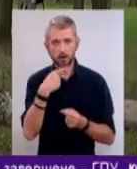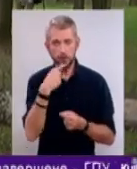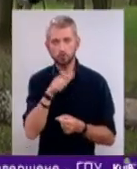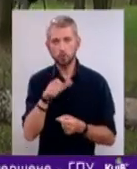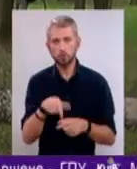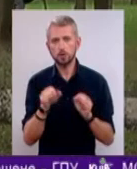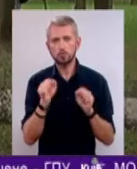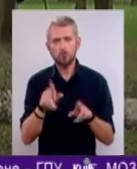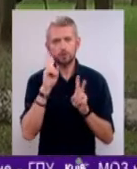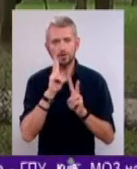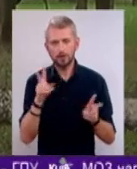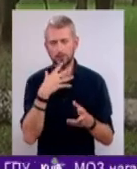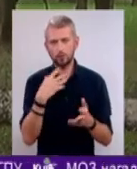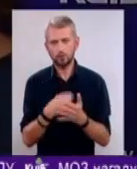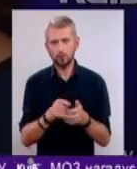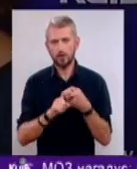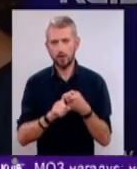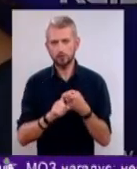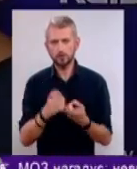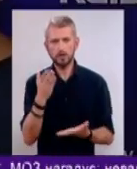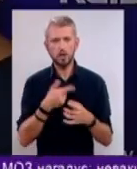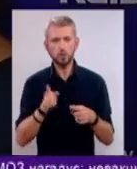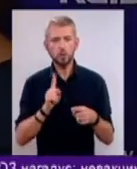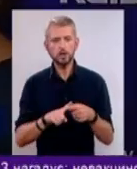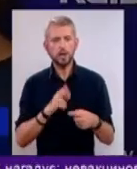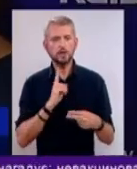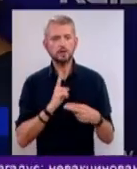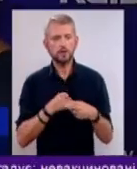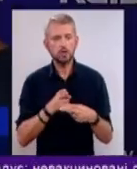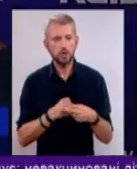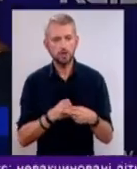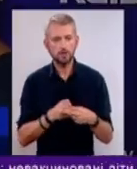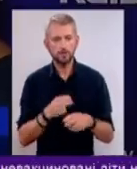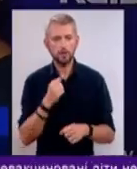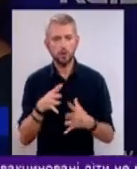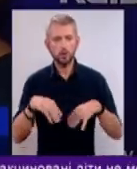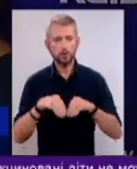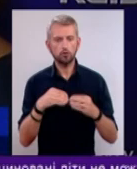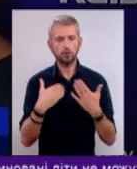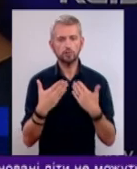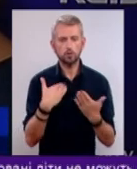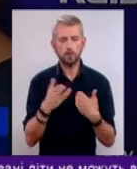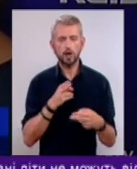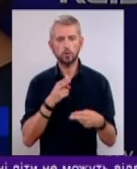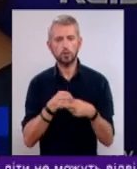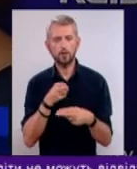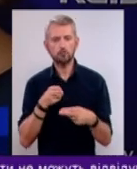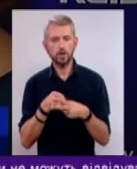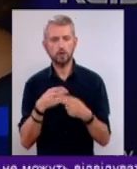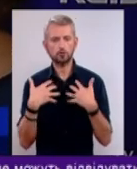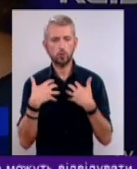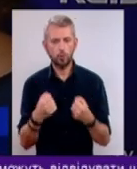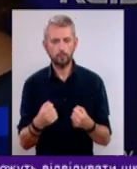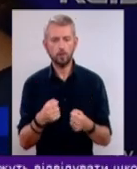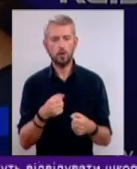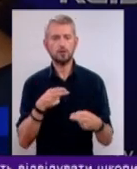можуть і не знати про свою залежність. Якщо це заважає родинному спілкуванню, заважає здоров'ю,